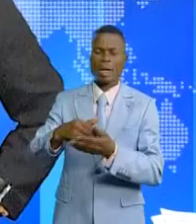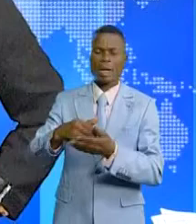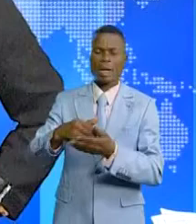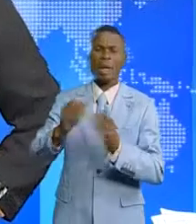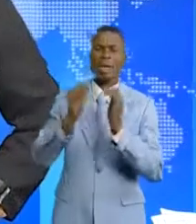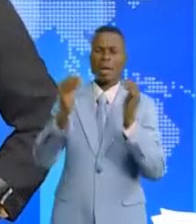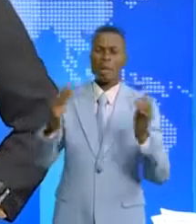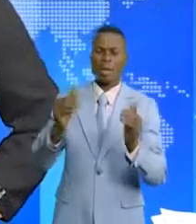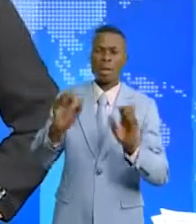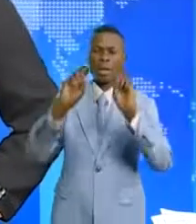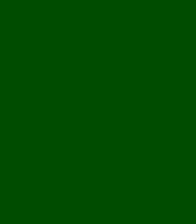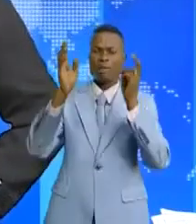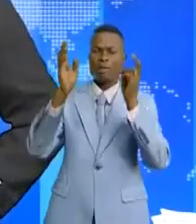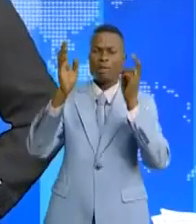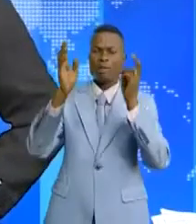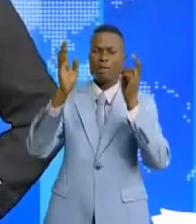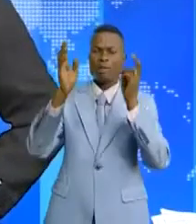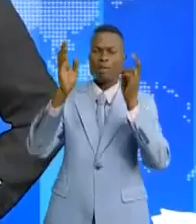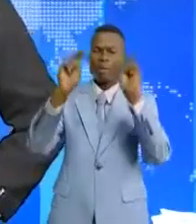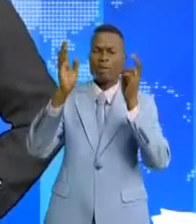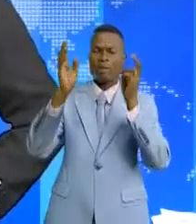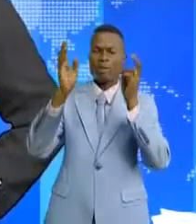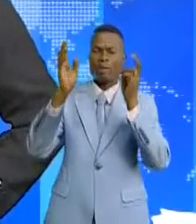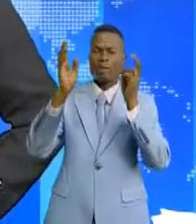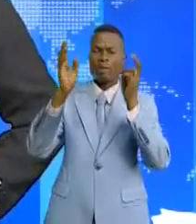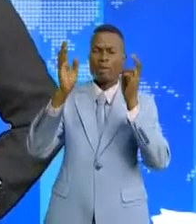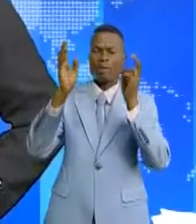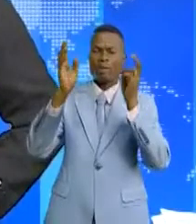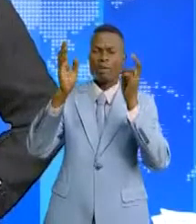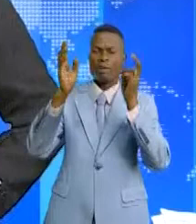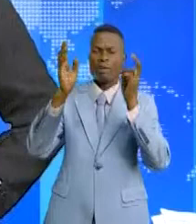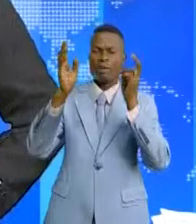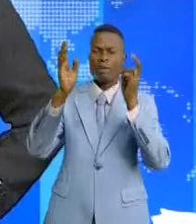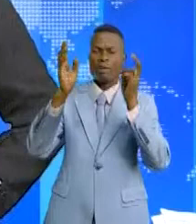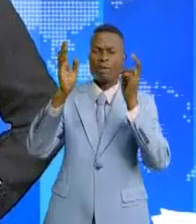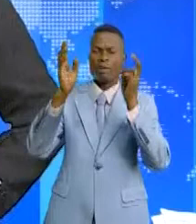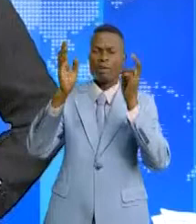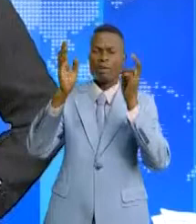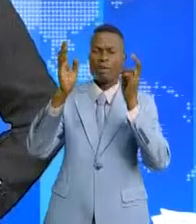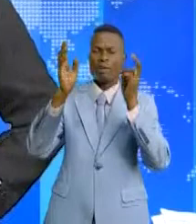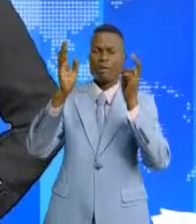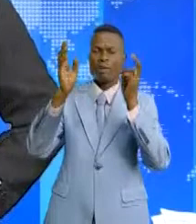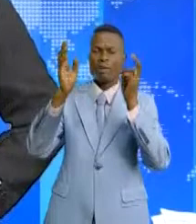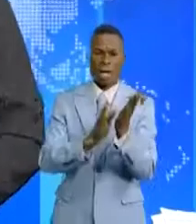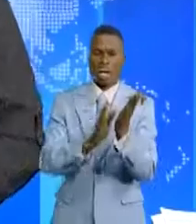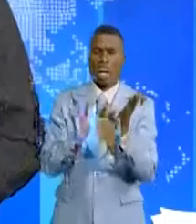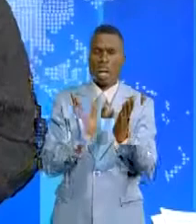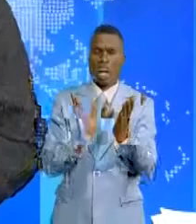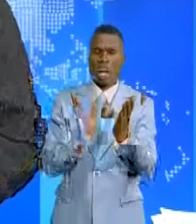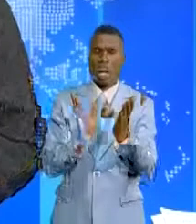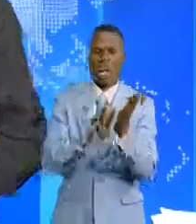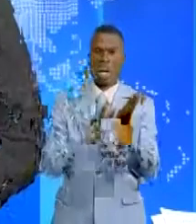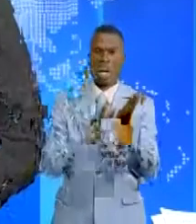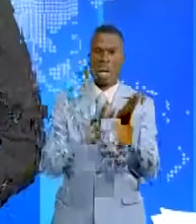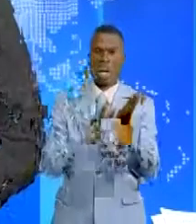La Bénie, les écoles et les universités ont réouvert une attaque